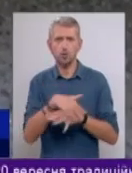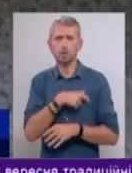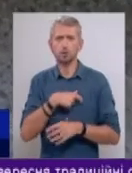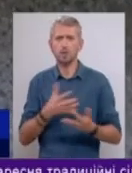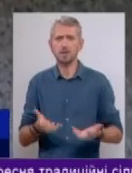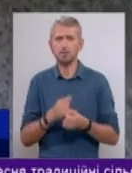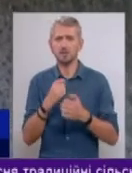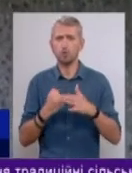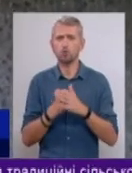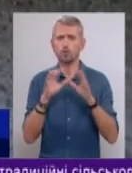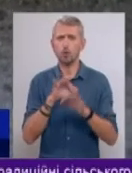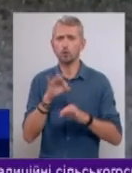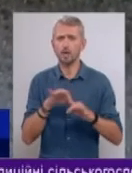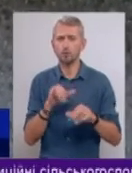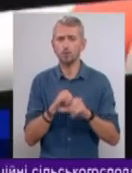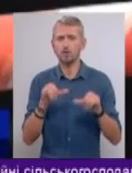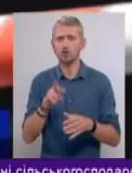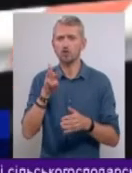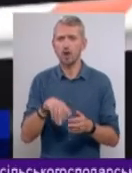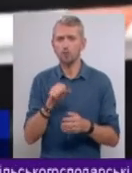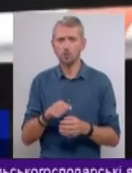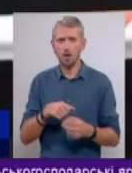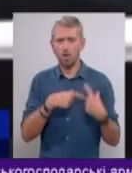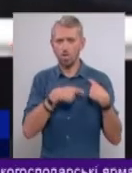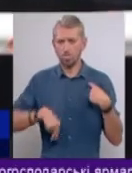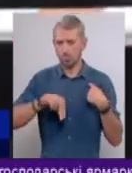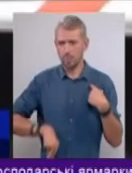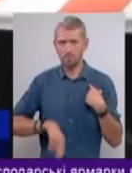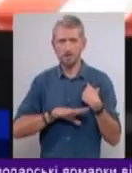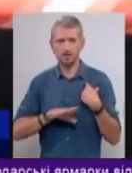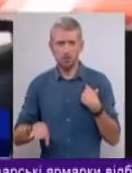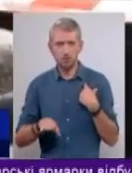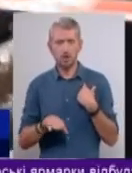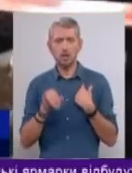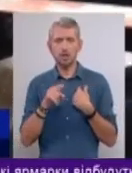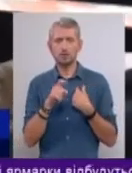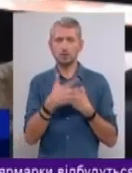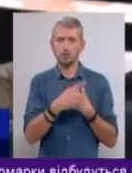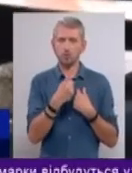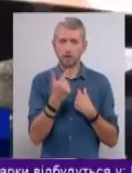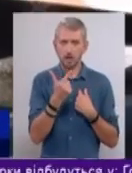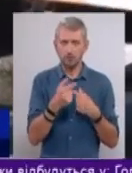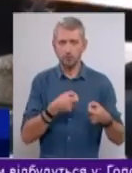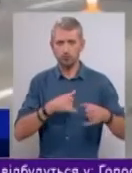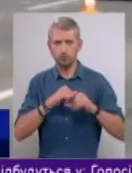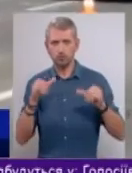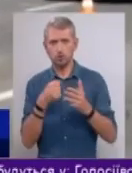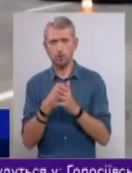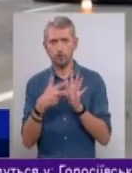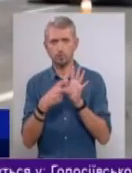підтримали за основу законопроект про збільшення штрафу за непристепнутий пасок безпеки із 51 гривні до